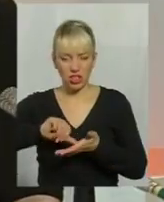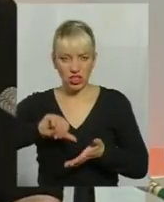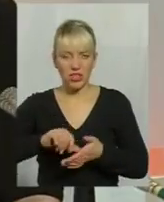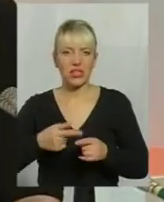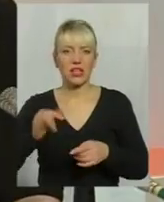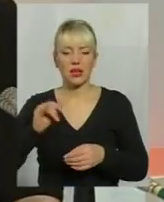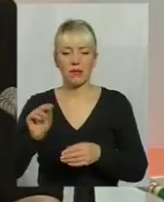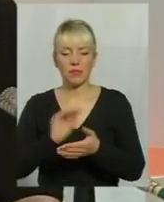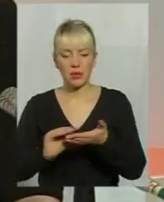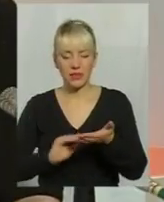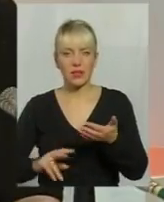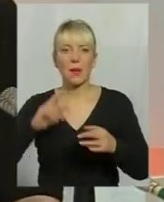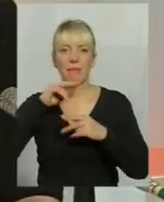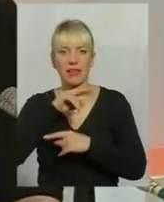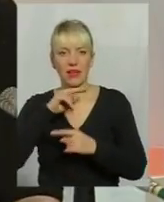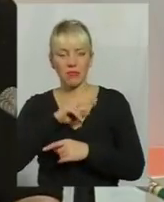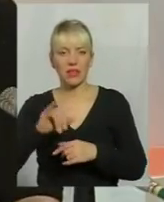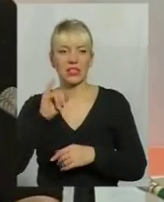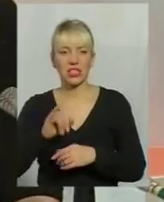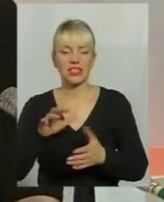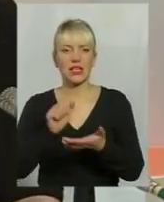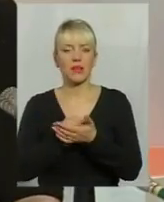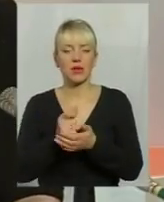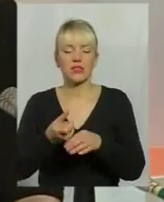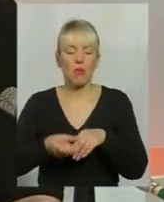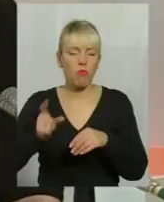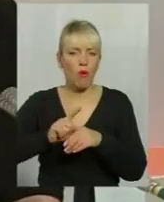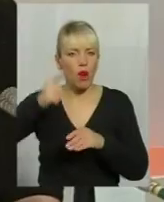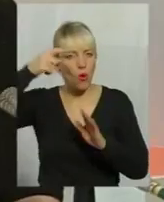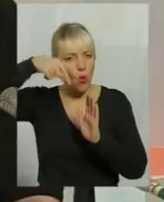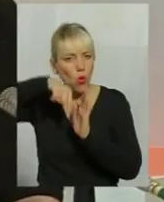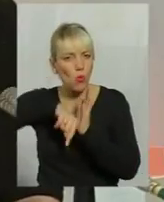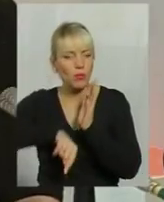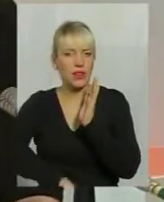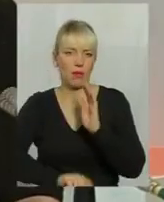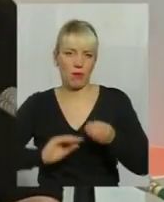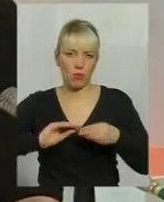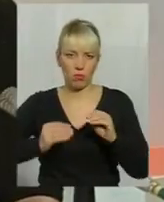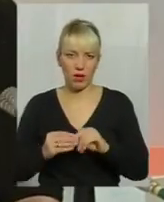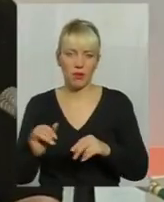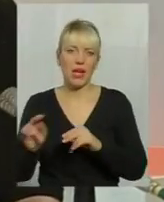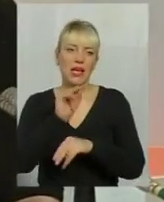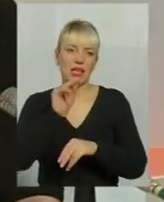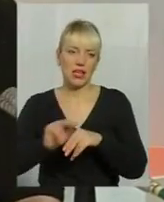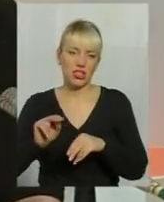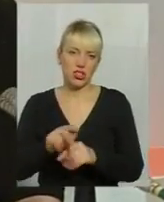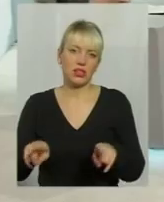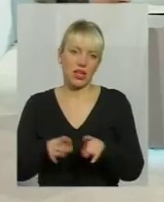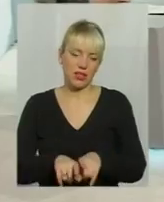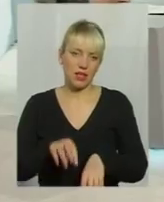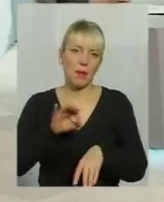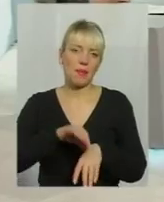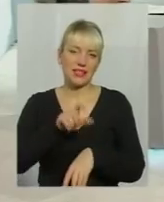займатися більш глубинними проблемами психики, і лечити таких пацієнтів.